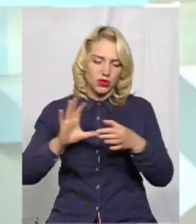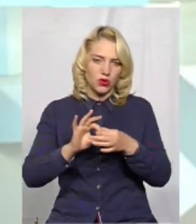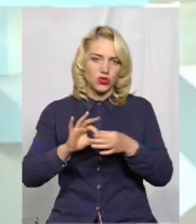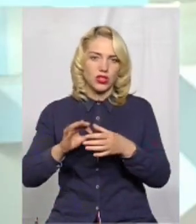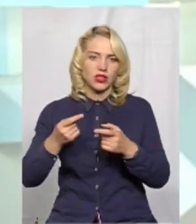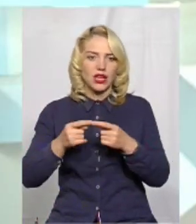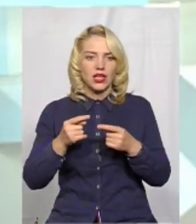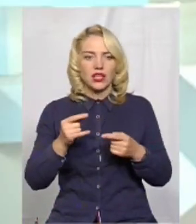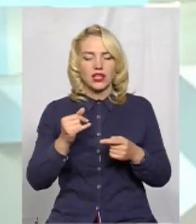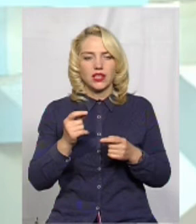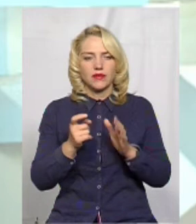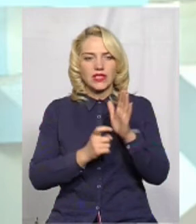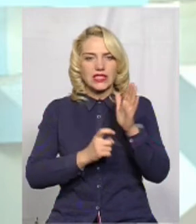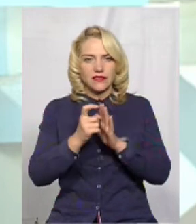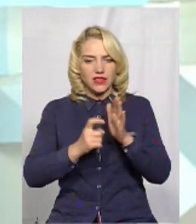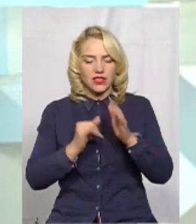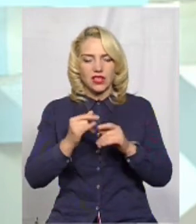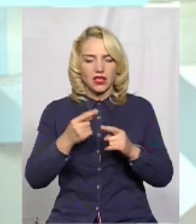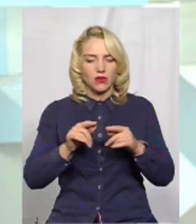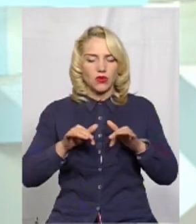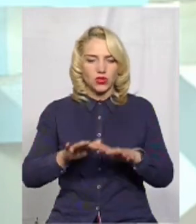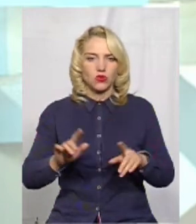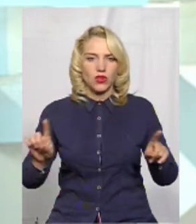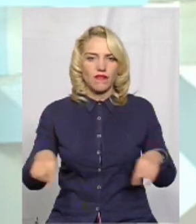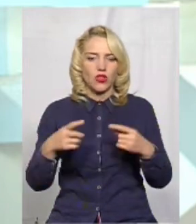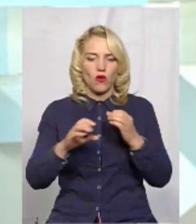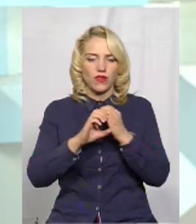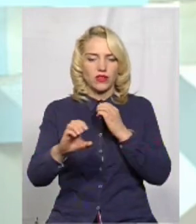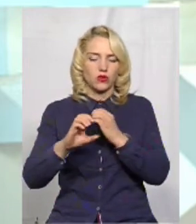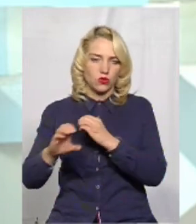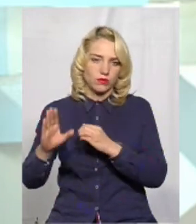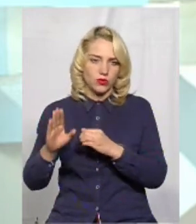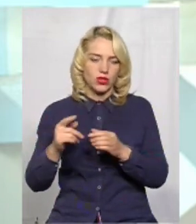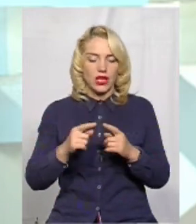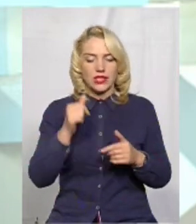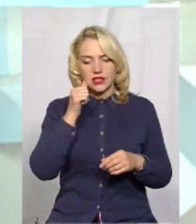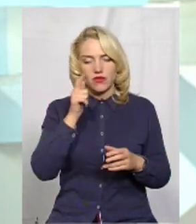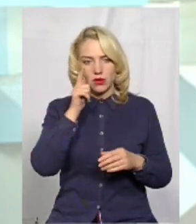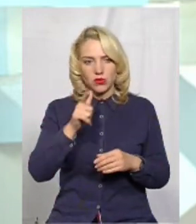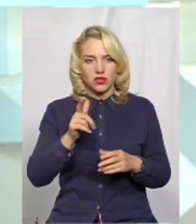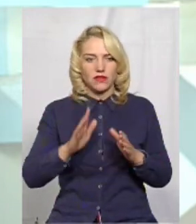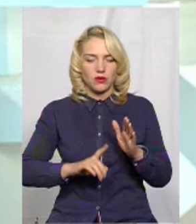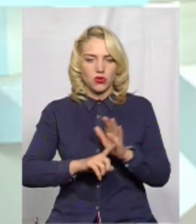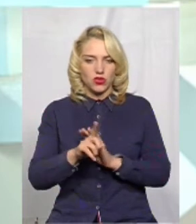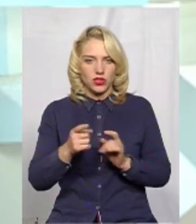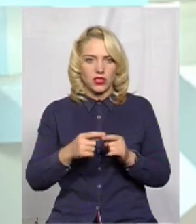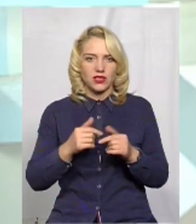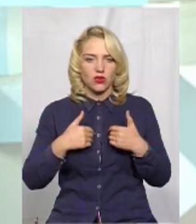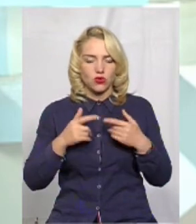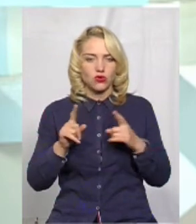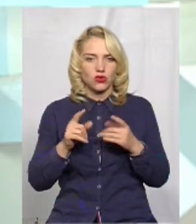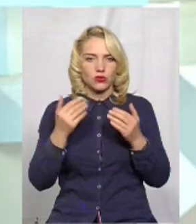комунальних підприємств, зварників. І процедура відновлення труб, ну практично завтра, післязавтра вже розпочнеться. Я хочу, щоб вони